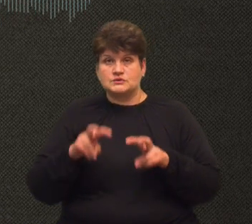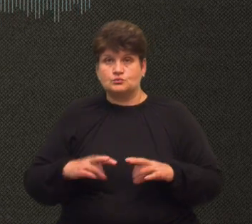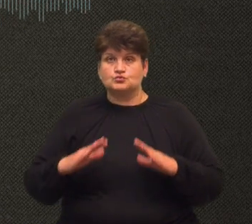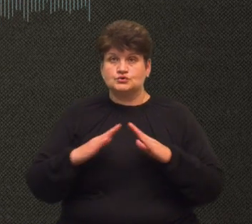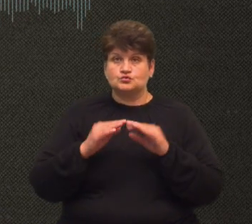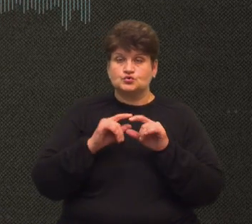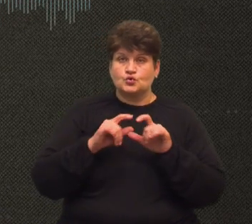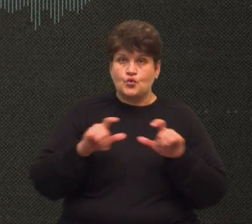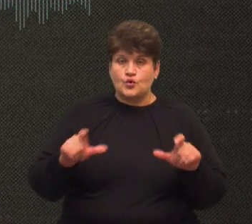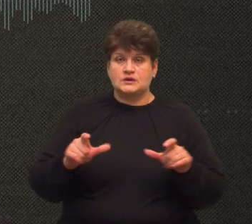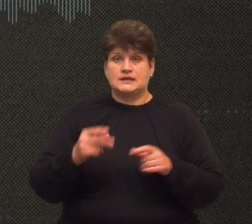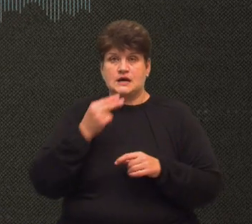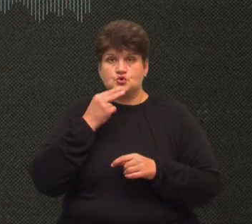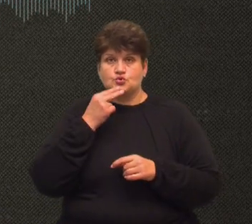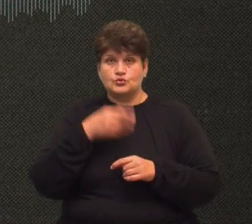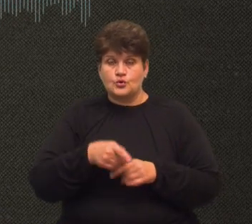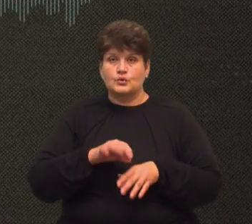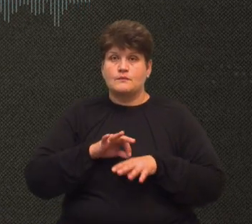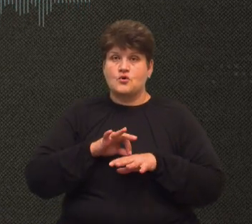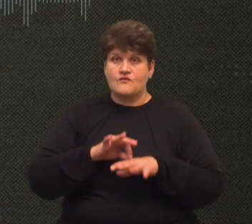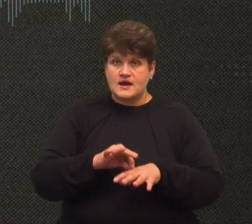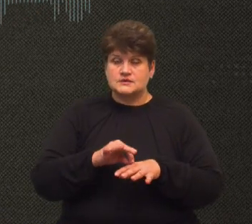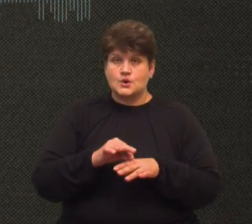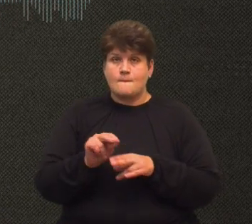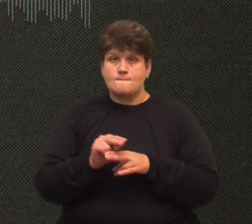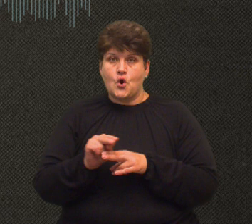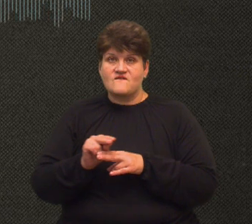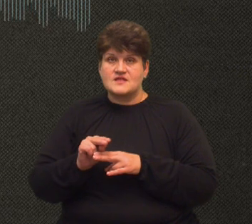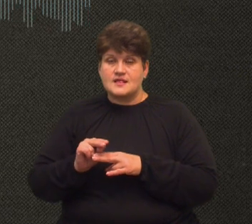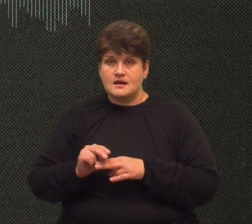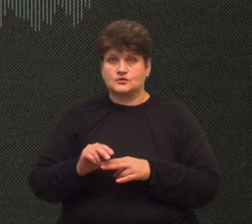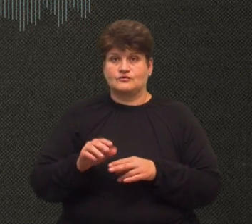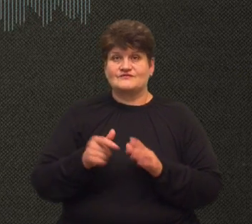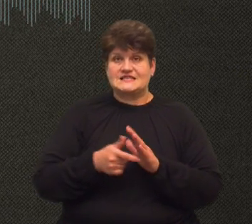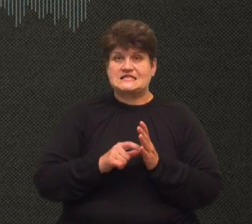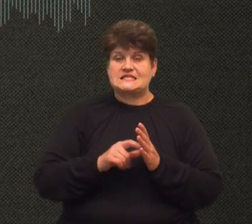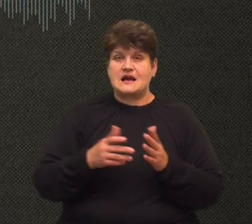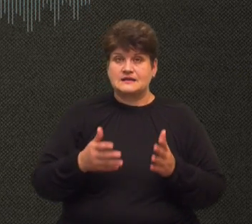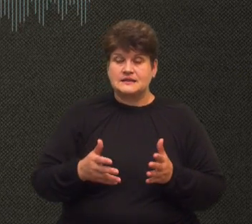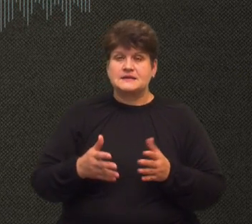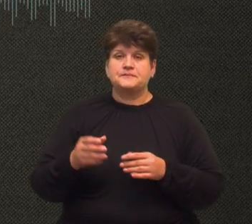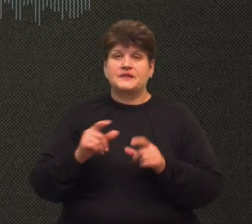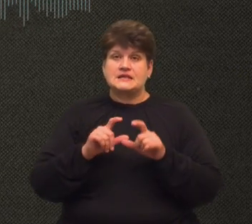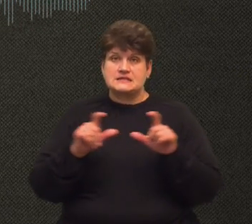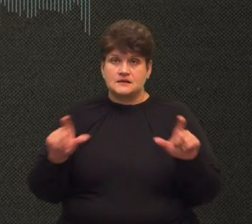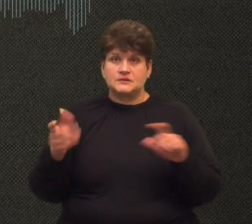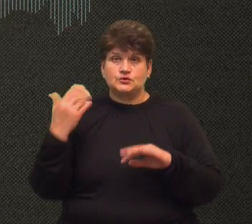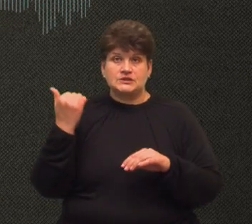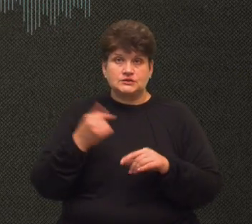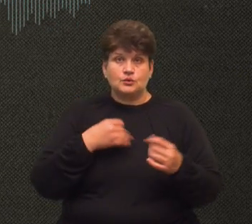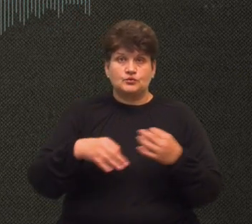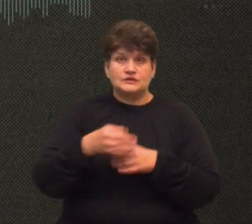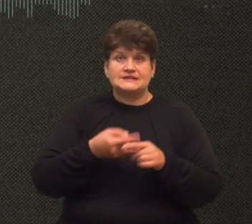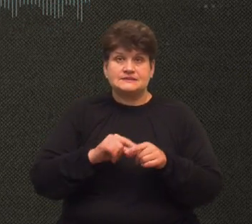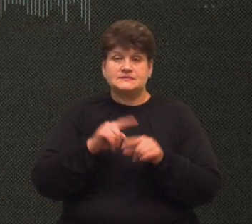школи, харчоблоку і провести профілактику в самому закладі. Десь минулого тижня ми проговорили дане питання, чи